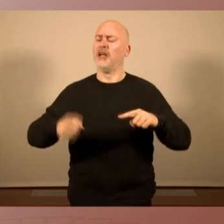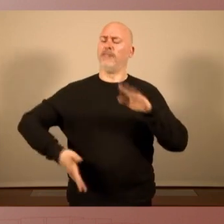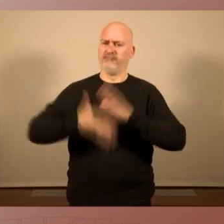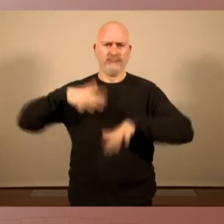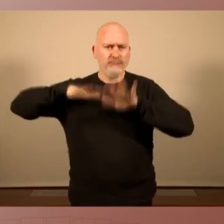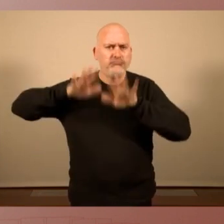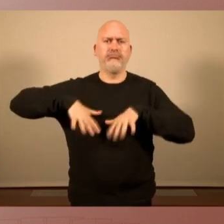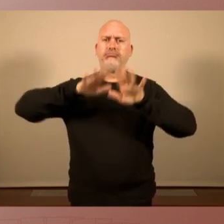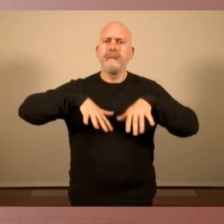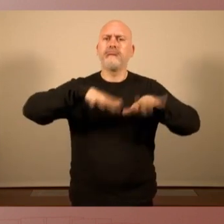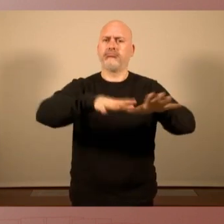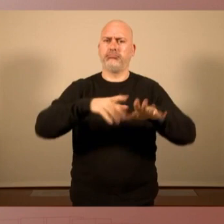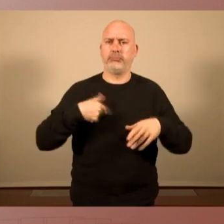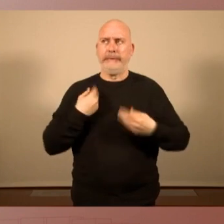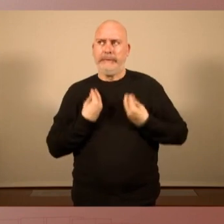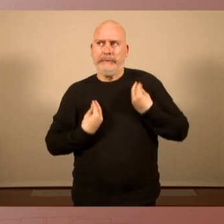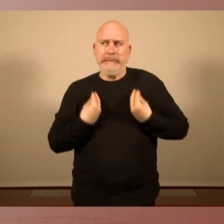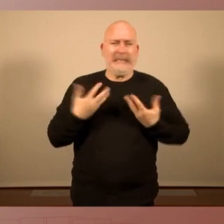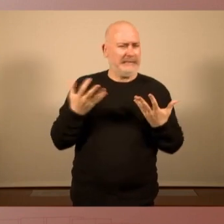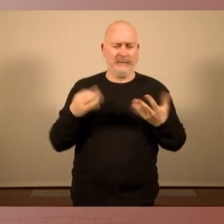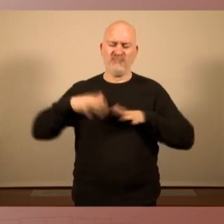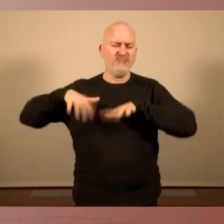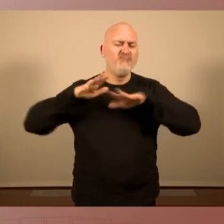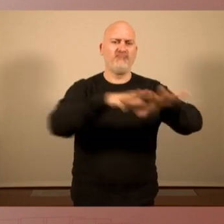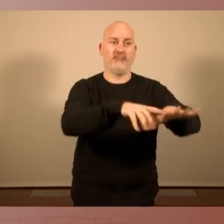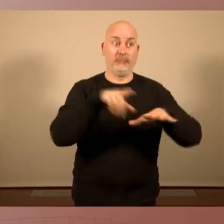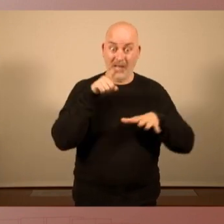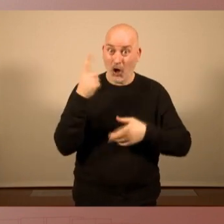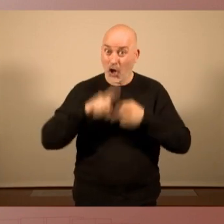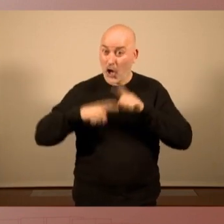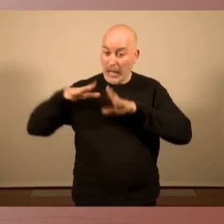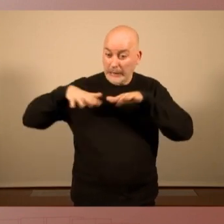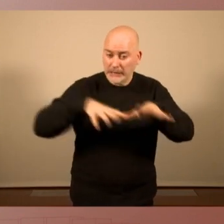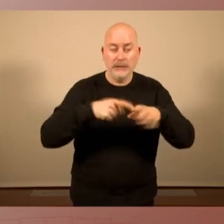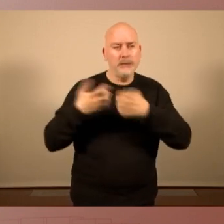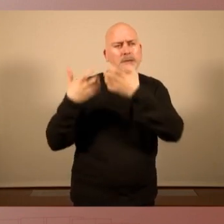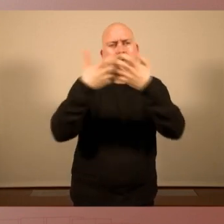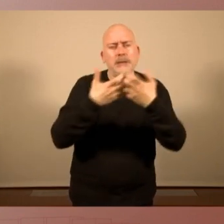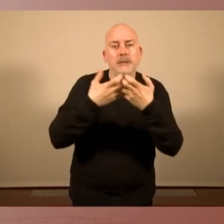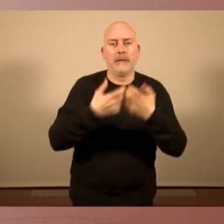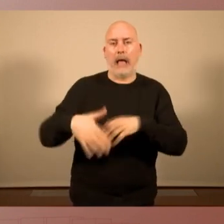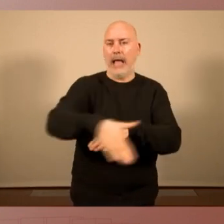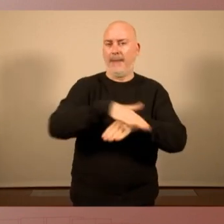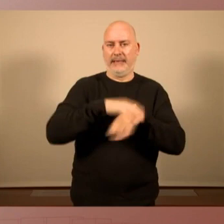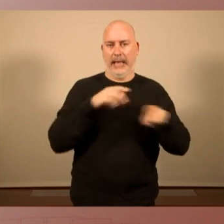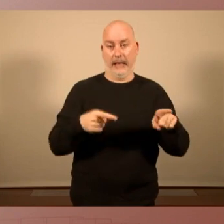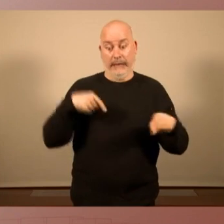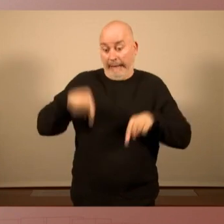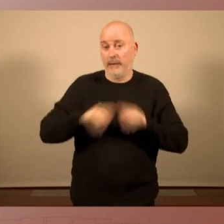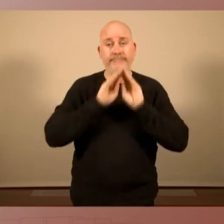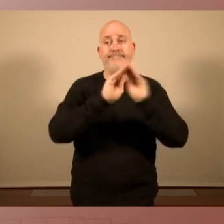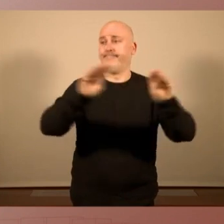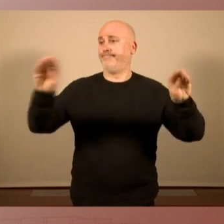complex del carrer i ha batallat per aquelles qüestions que són elementals i des d'aquí llancem aquesta crida que la gent s